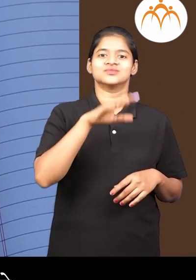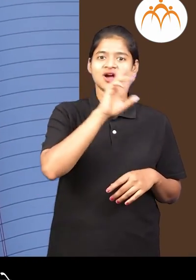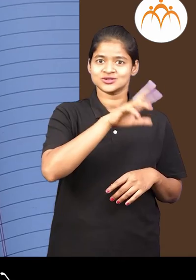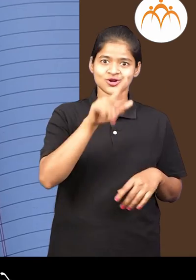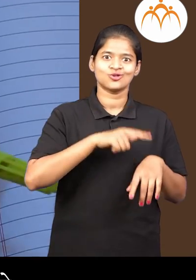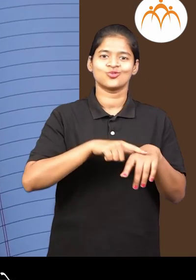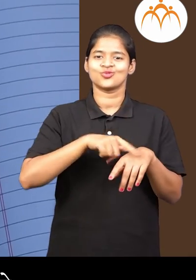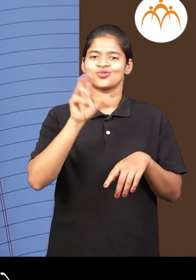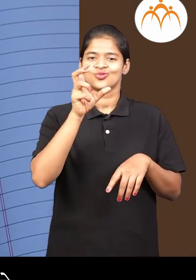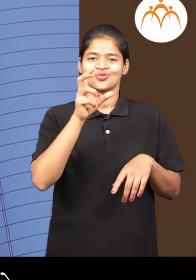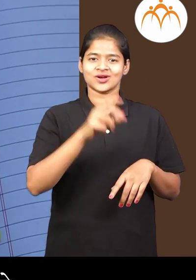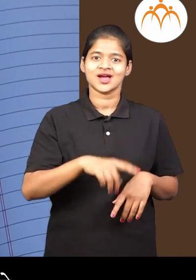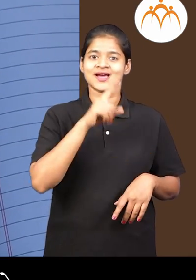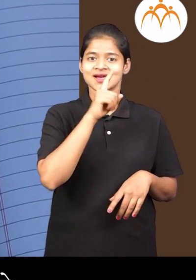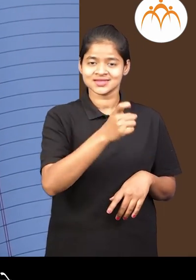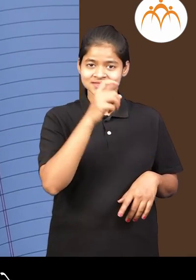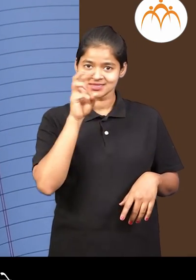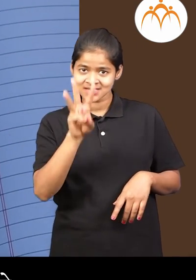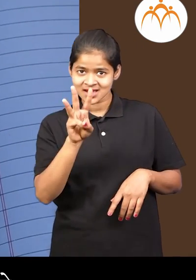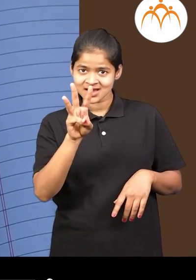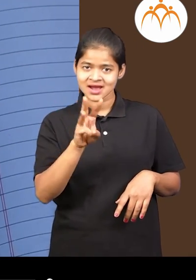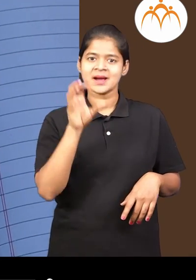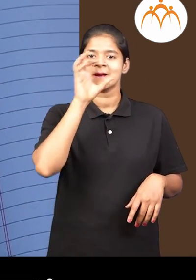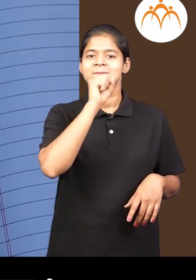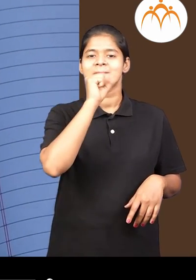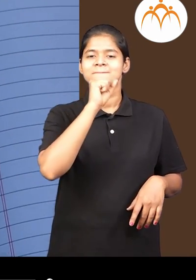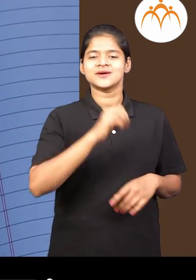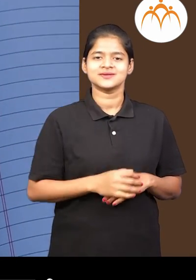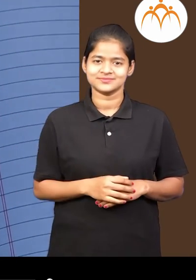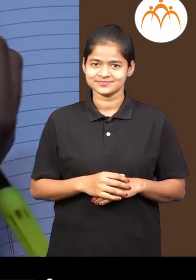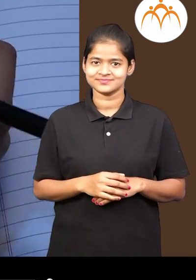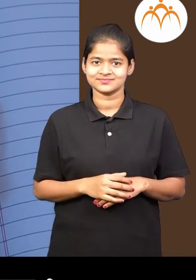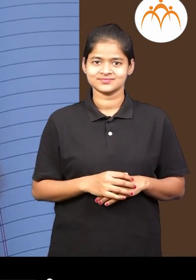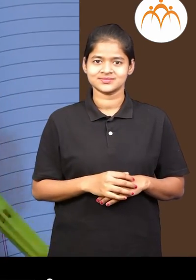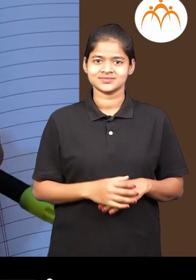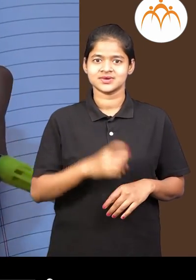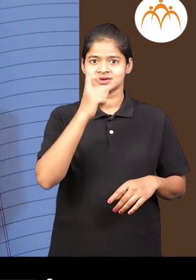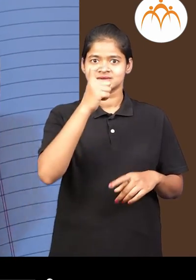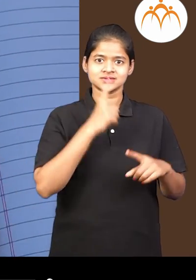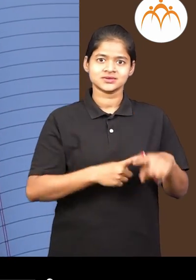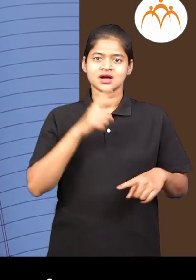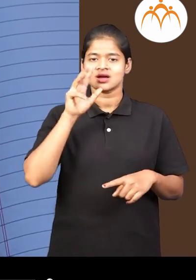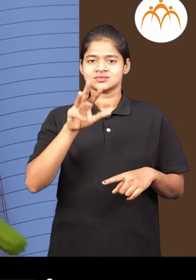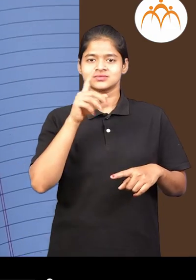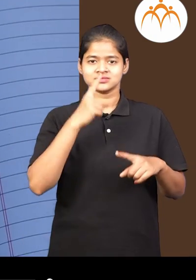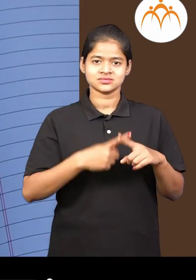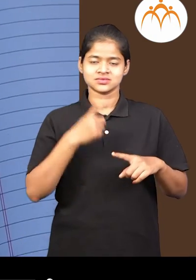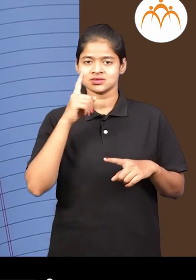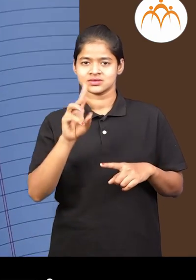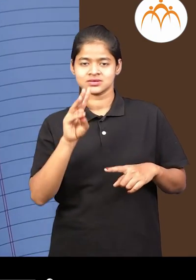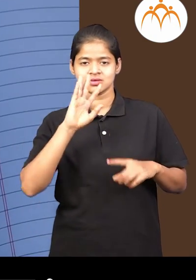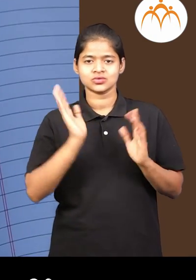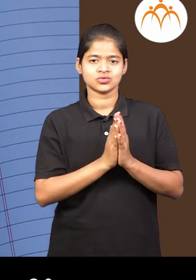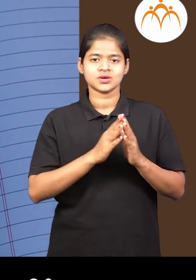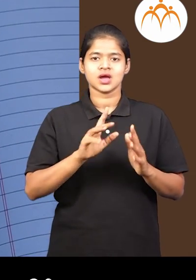चिक्कुची 73 अम्बे 58 अधिक 3 मंजे 8 हच्चा आला